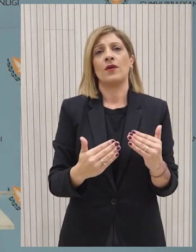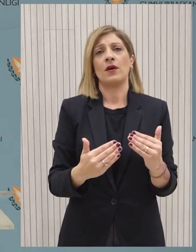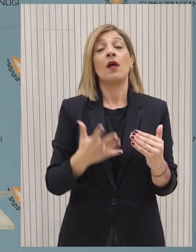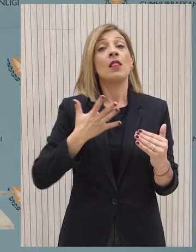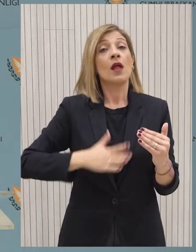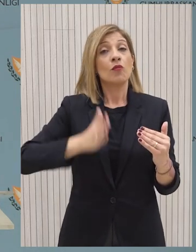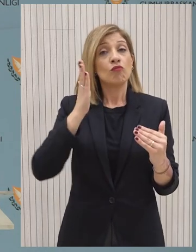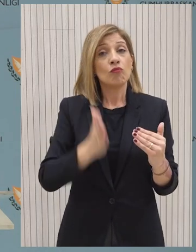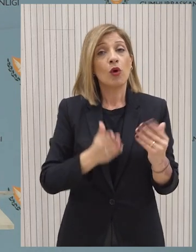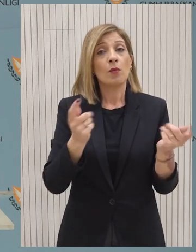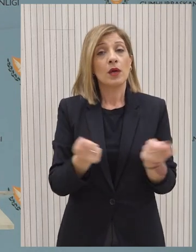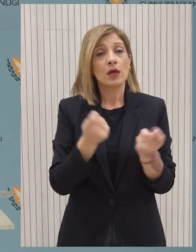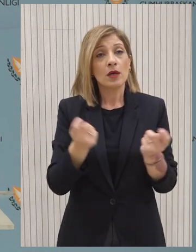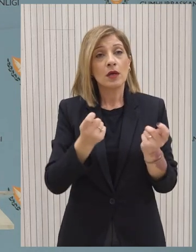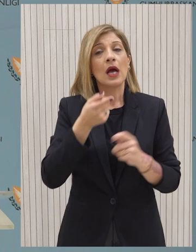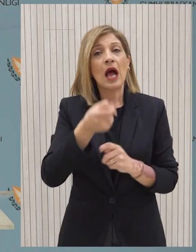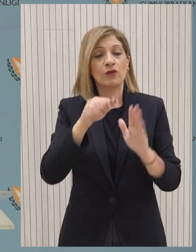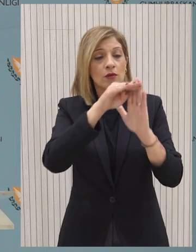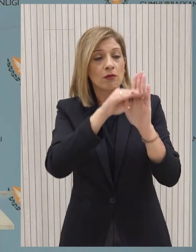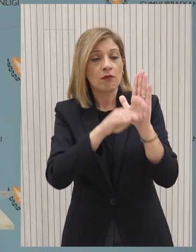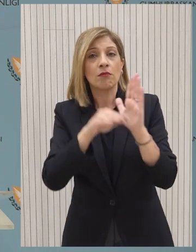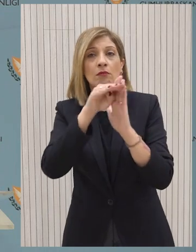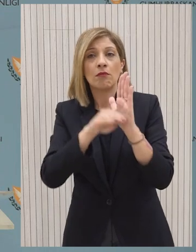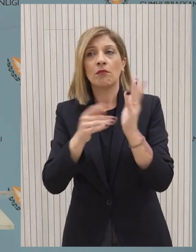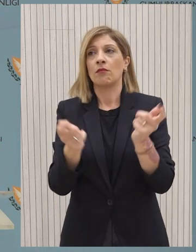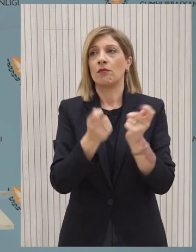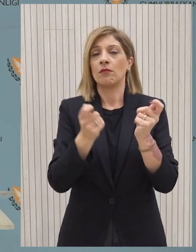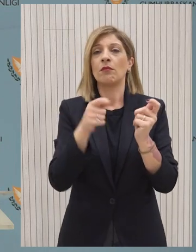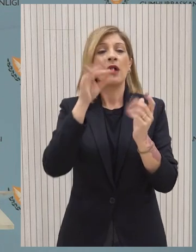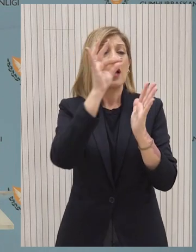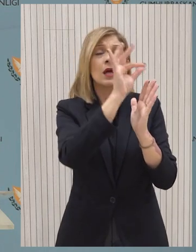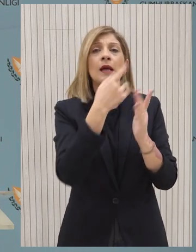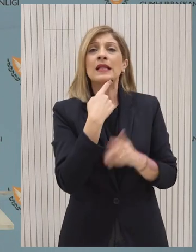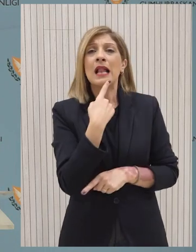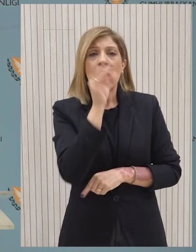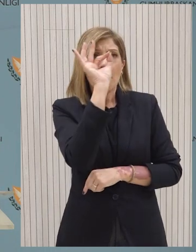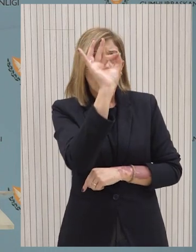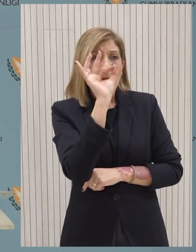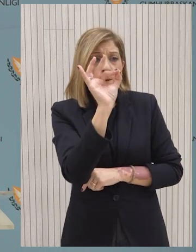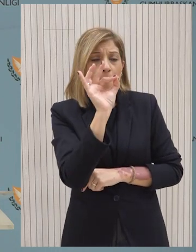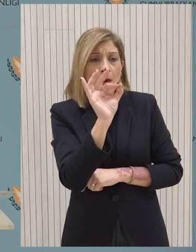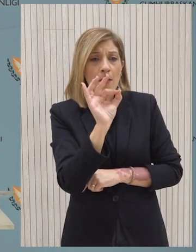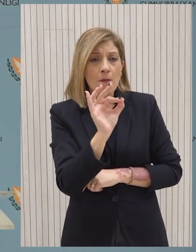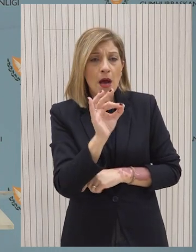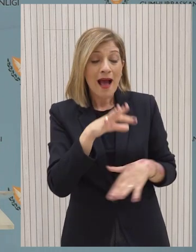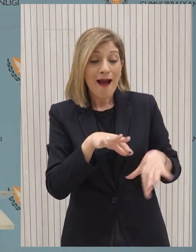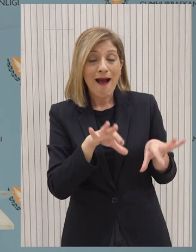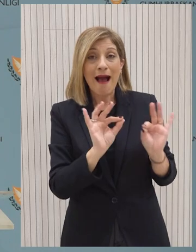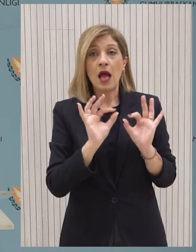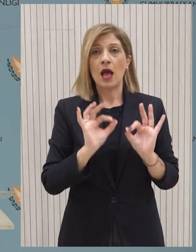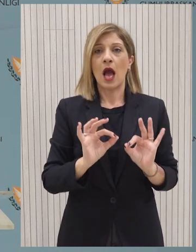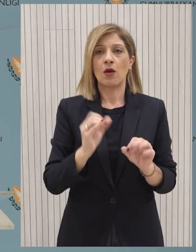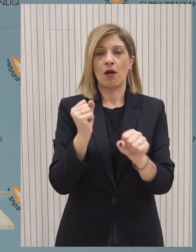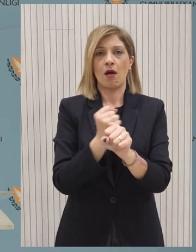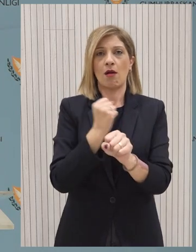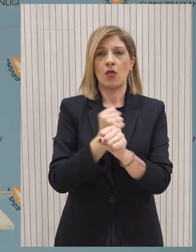Πρόνοιες της συναντήληψης, το οποίο οφείλουμε να επενθυμίσουμε και να σημειώσουμε ότι ξεκίνησαν κανονικά να εφαρμόζονται και να ελοποιούνται από τις 23 Οκτωβρίου χωρίς κανένα